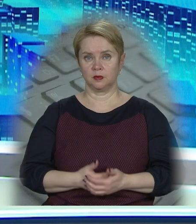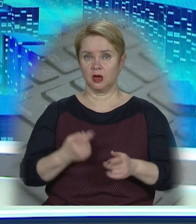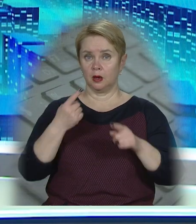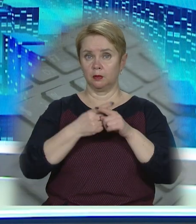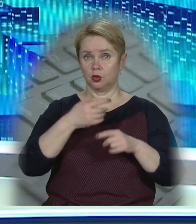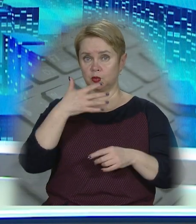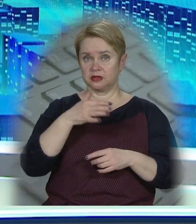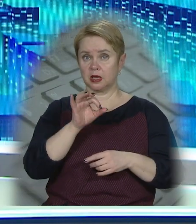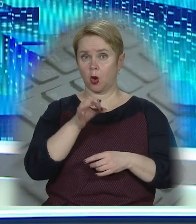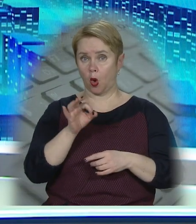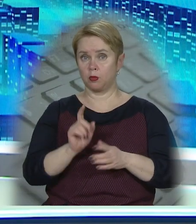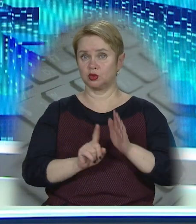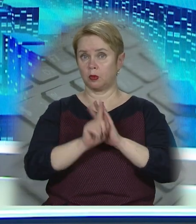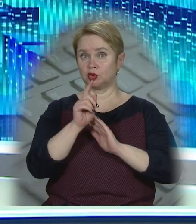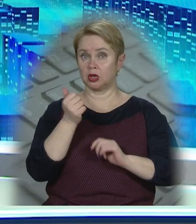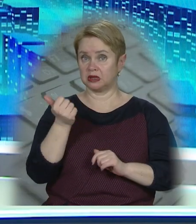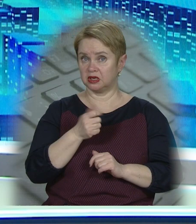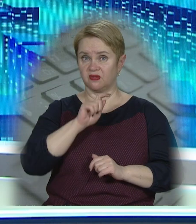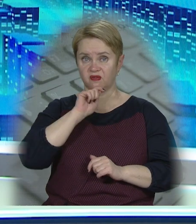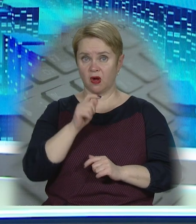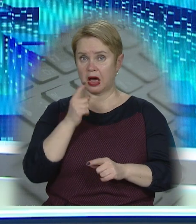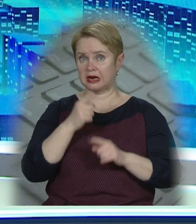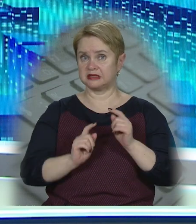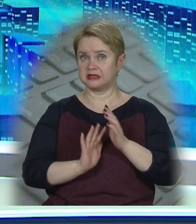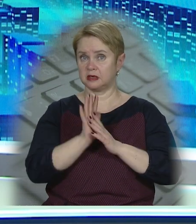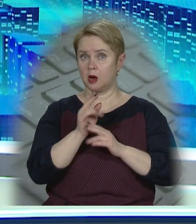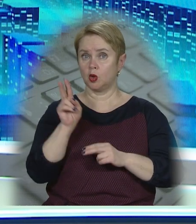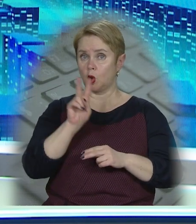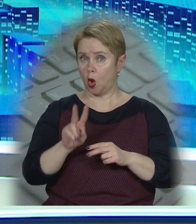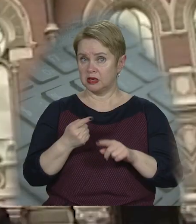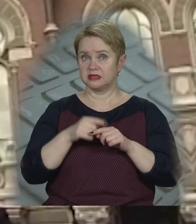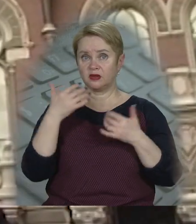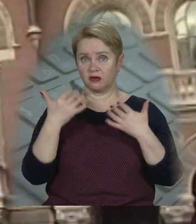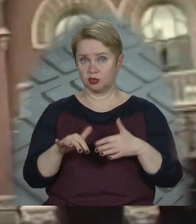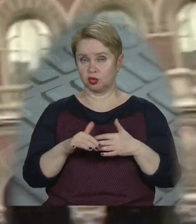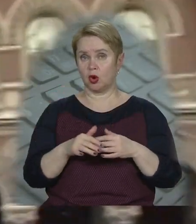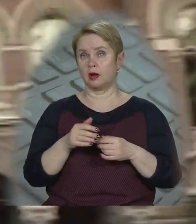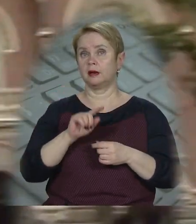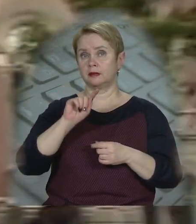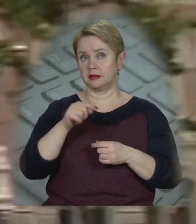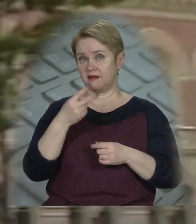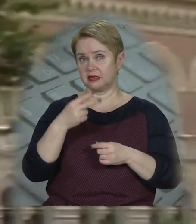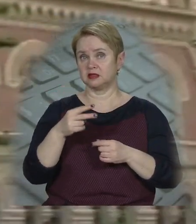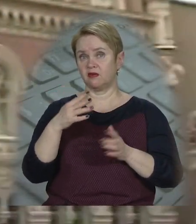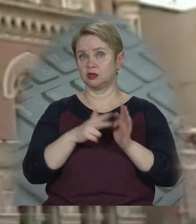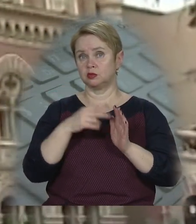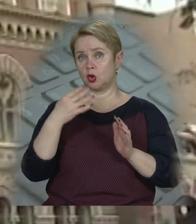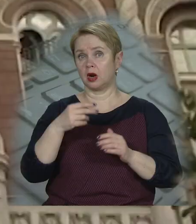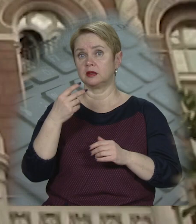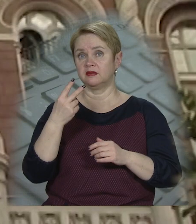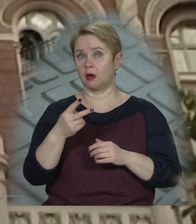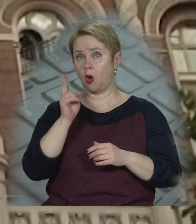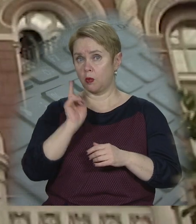Плюс 50 копійок з початку тижня. В Україні різко зріс курс долару. За нього вже правлять 28 гривень 42